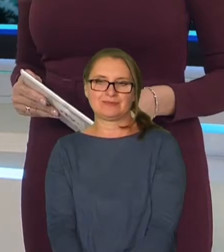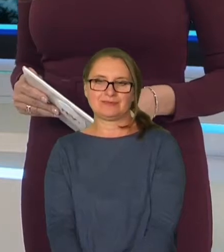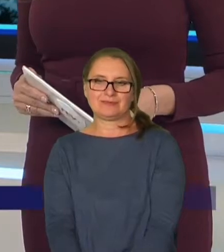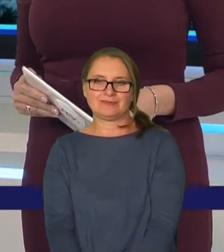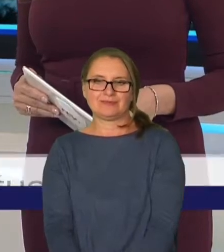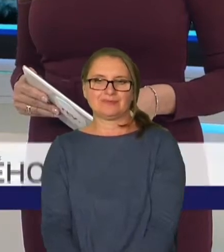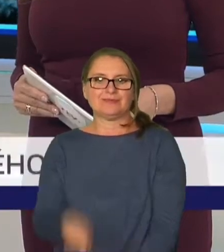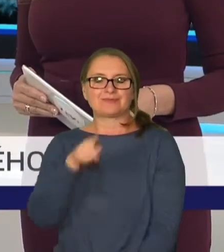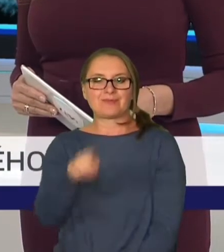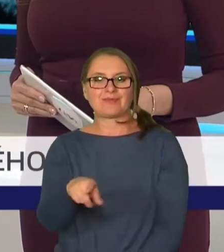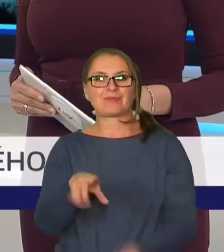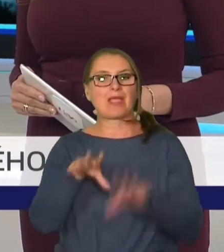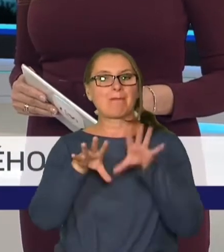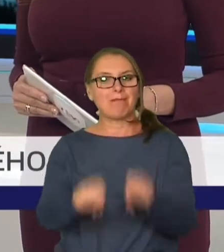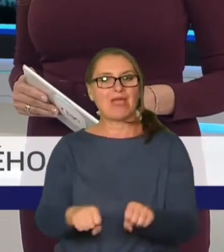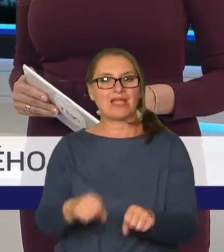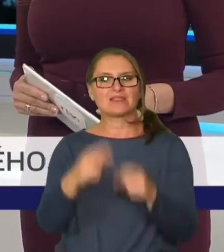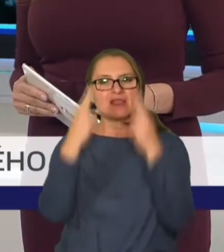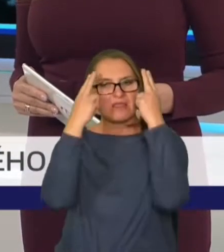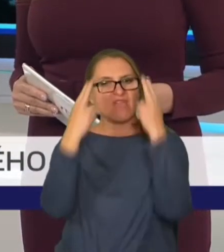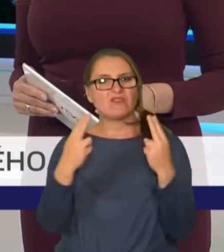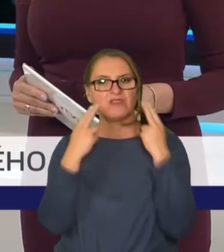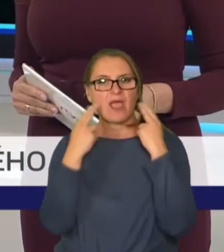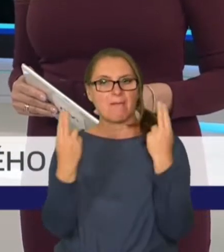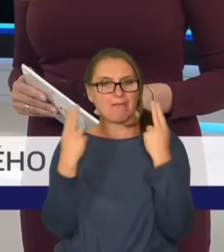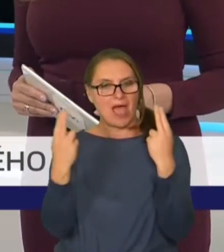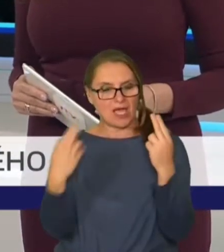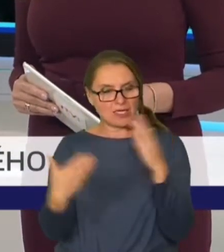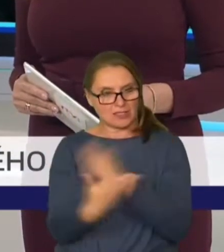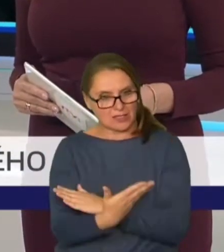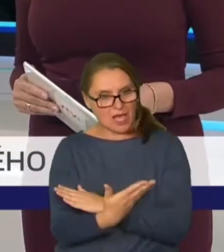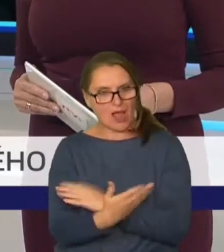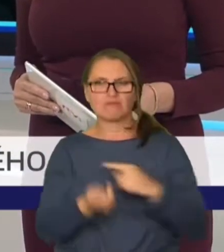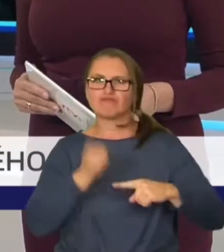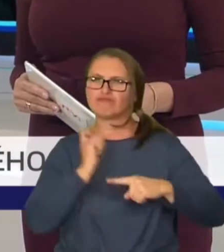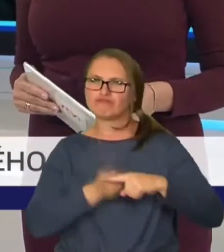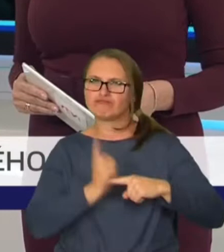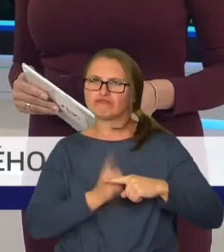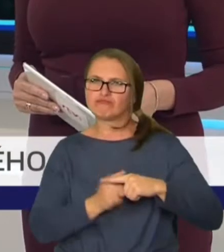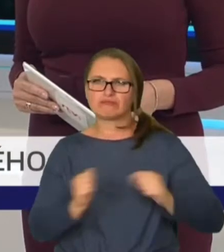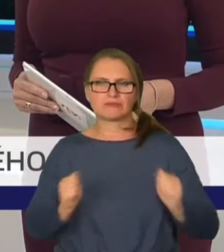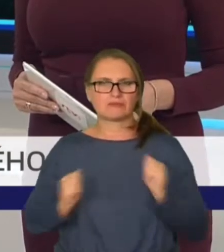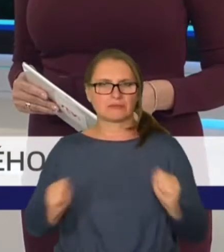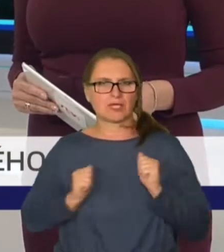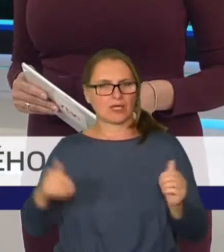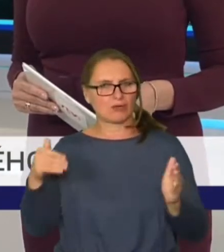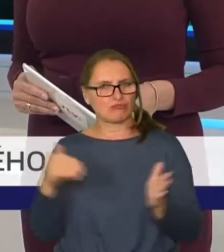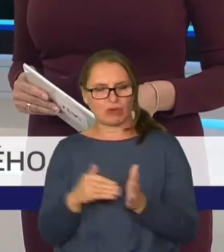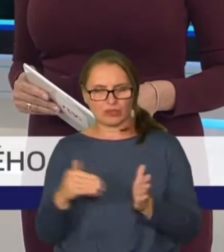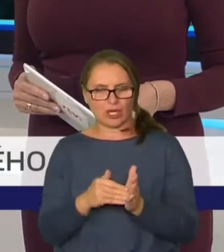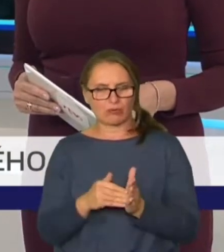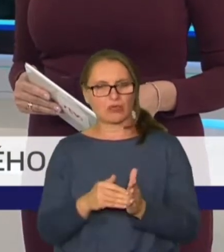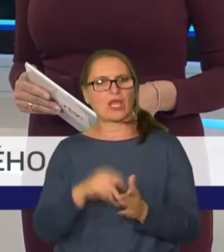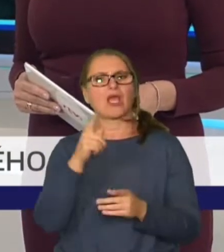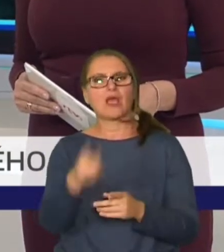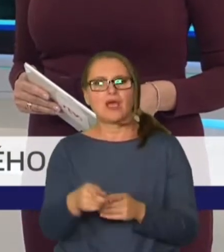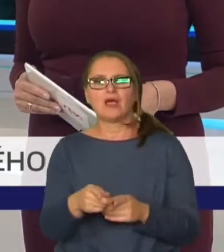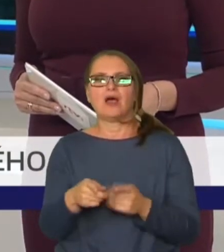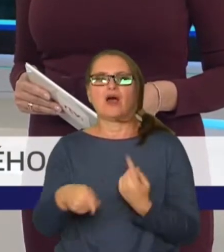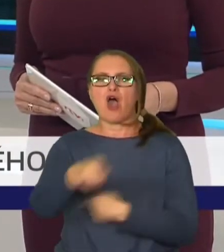A to, aby mohol pes nevidiacemu majiteľovi nahradiť zrak, potrebuje pravidelný tréning. Najväčšou nástrahou zostávajú